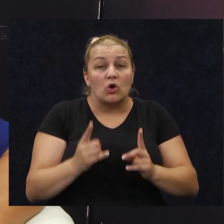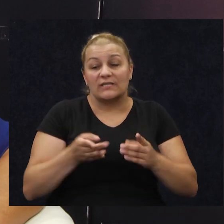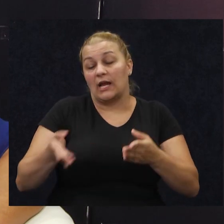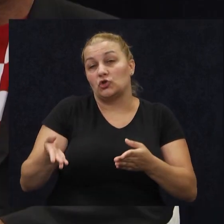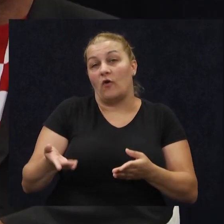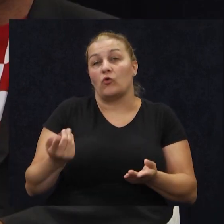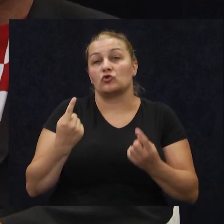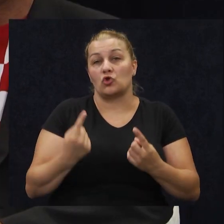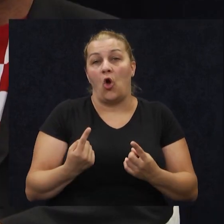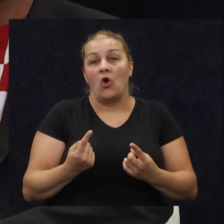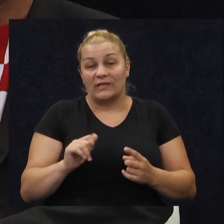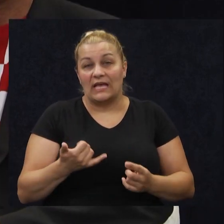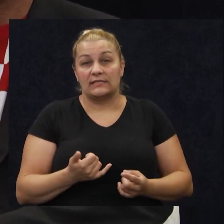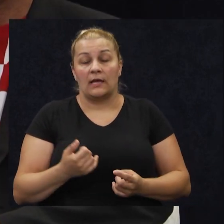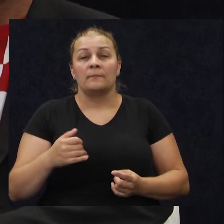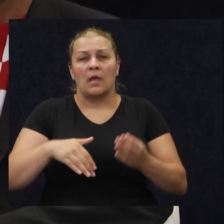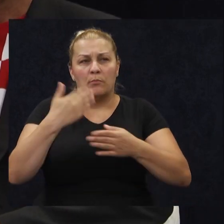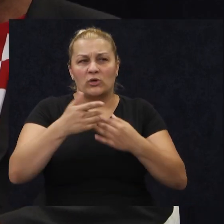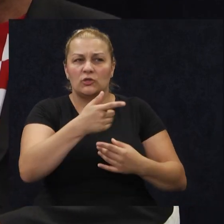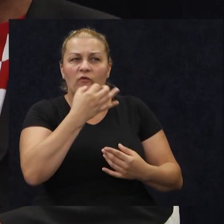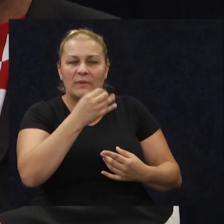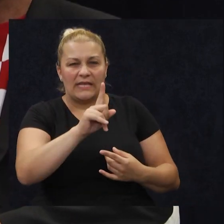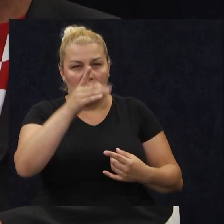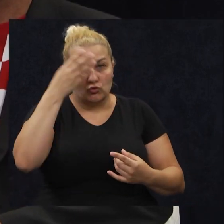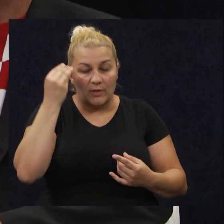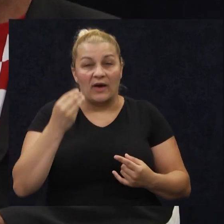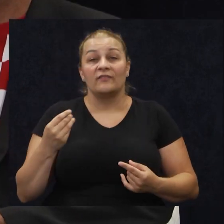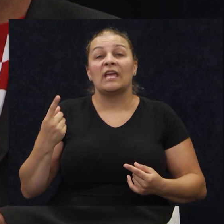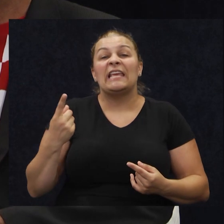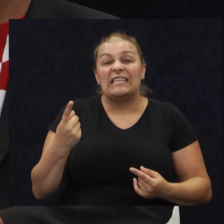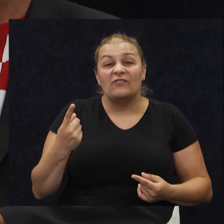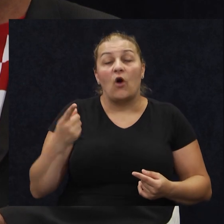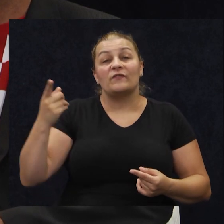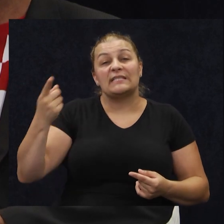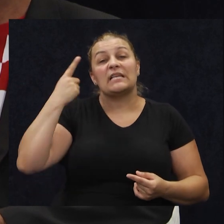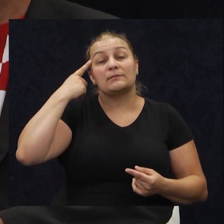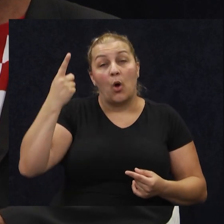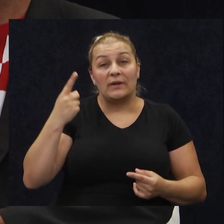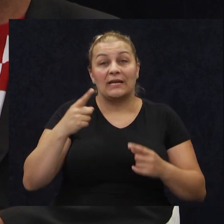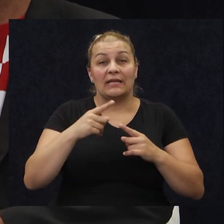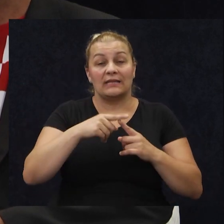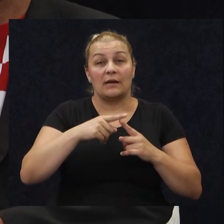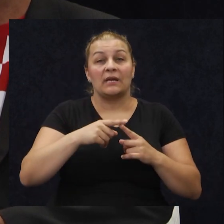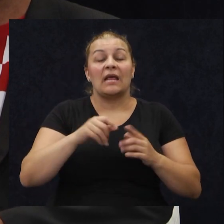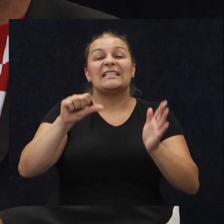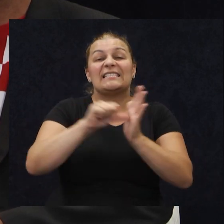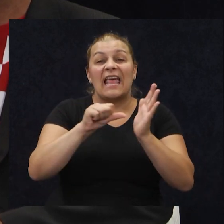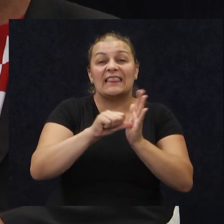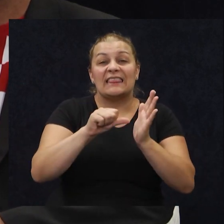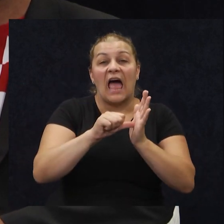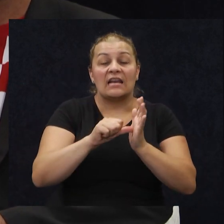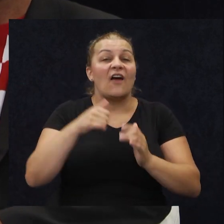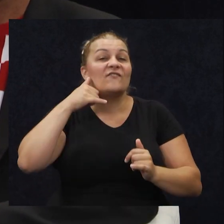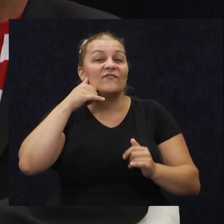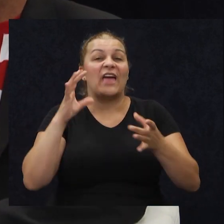poslije ću baš na to pitanje, neću zaboraviti, dragice, Ivo, spominjamo termin centar veza, a znamo da je